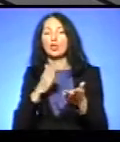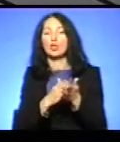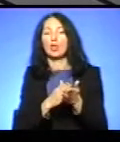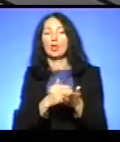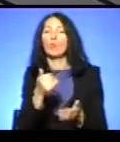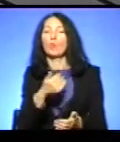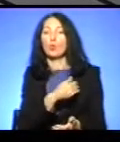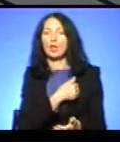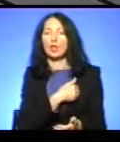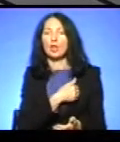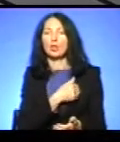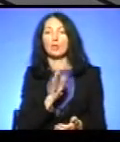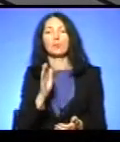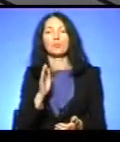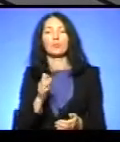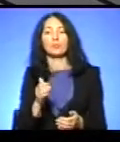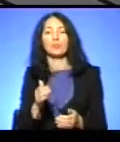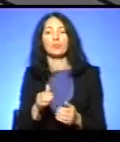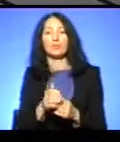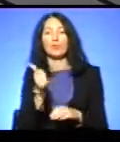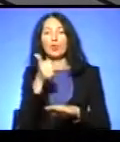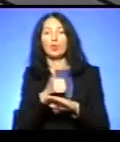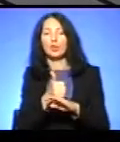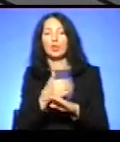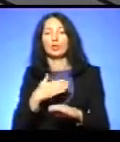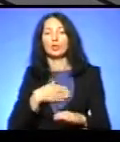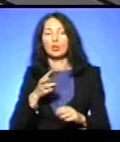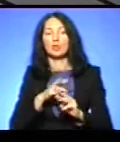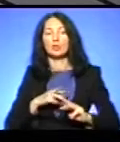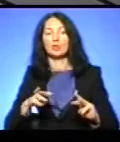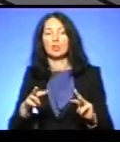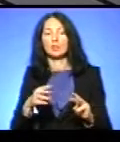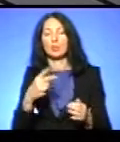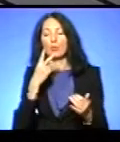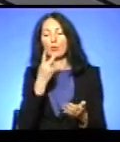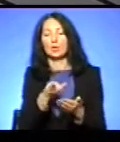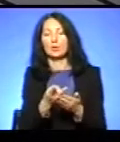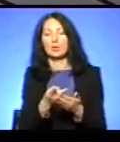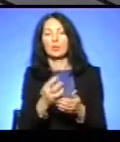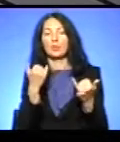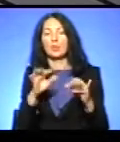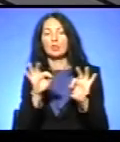побажаннях, і десь в пріоритеті нашого міністерства. Але, що для цього потрібно, подивимося пізніше. Зараз коментар ітарійського лікаря.